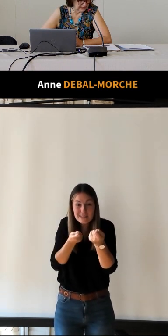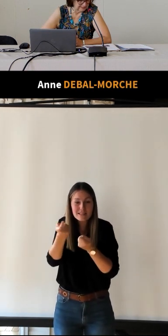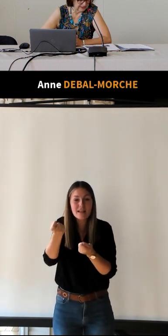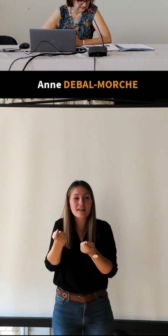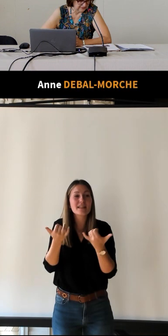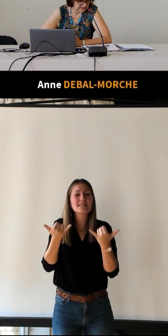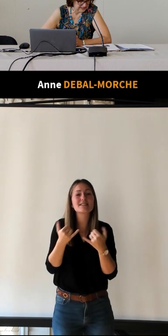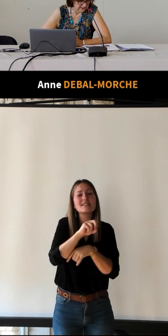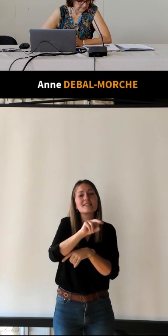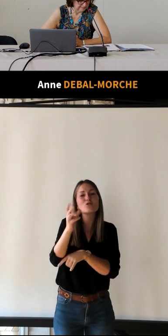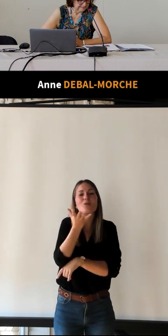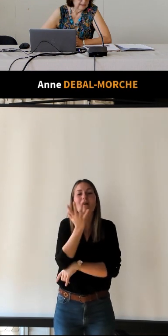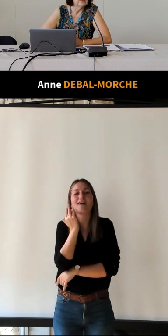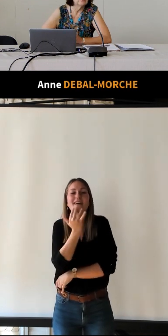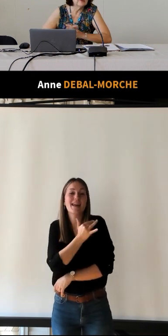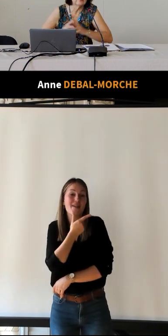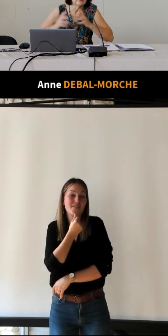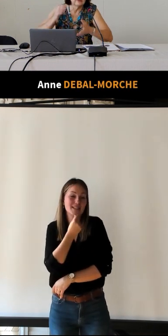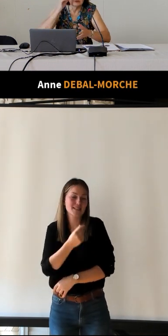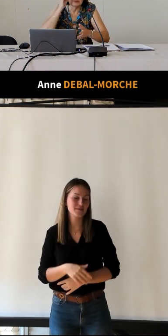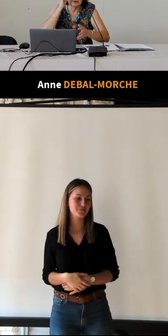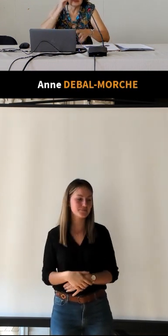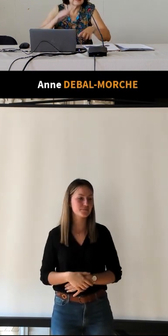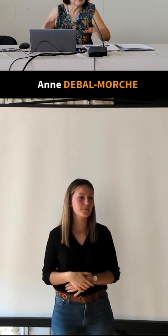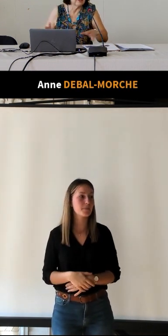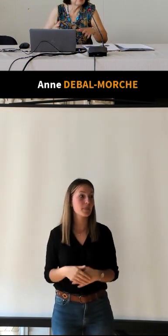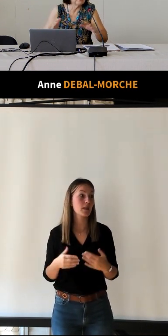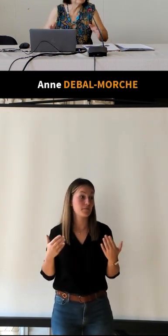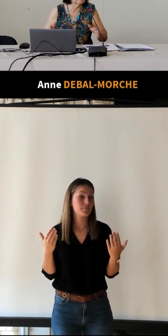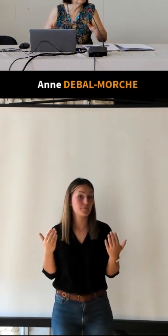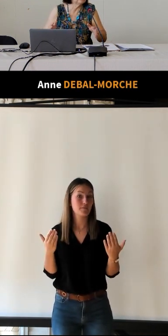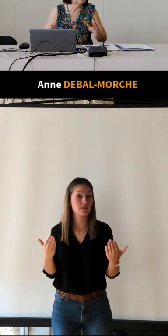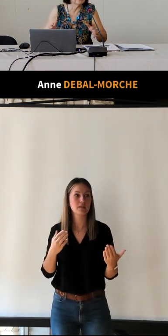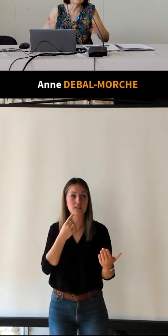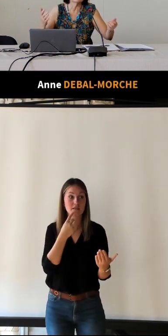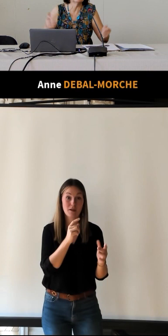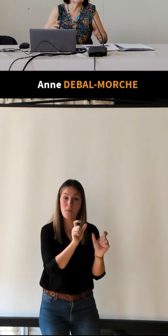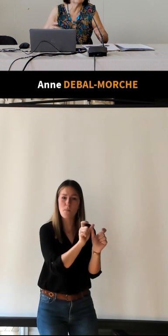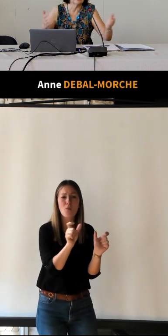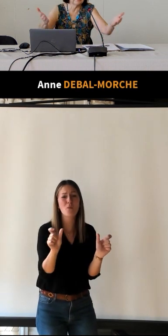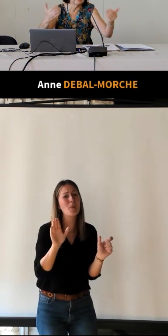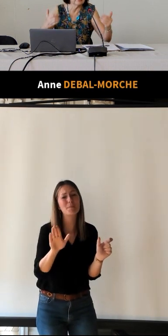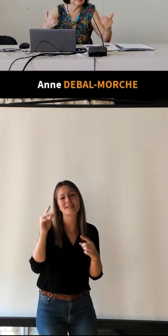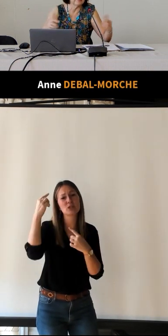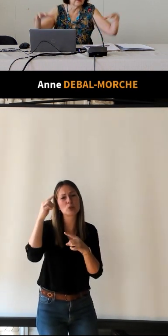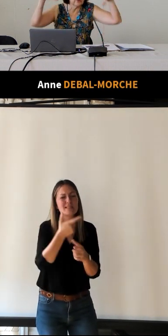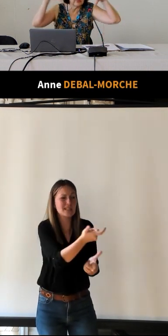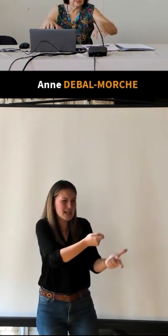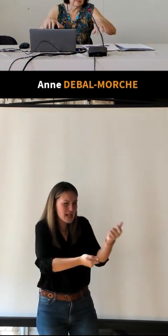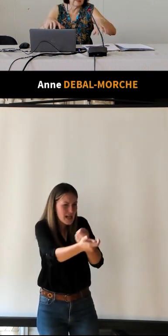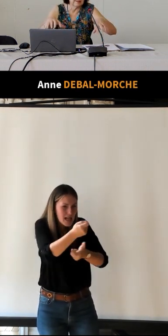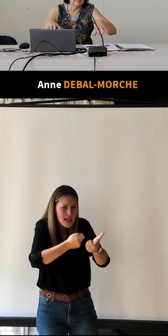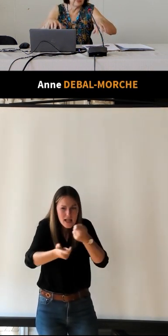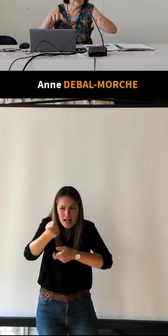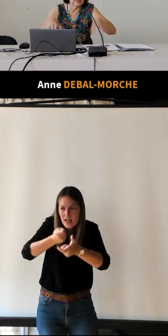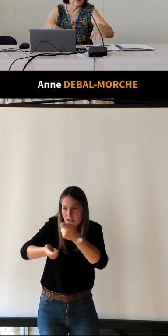agréable et facile. Donc, là, c'est vraiment les maîtres mots du tourisme attirés et ensuite